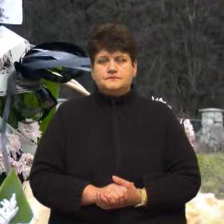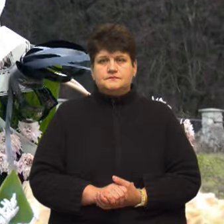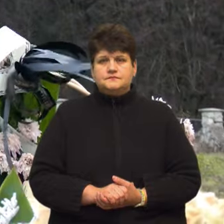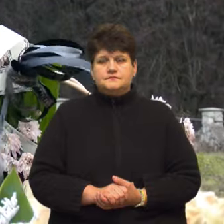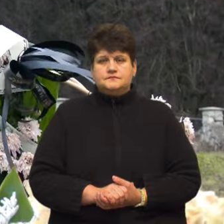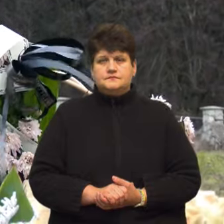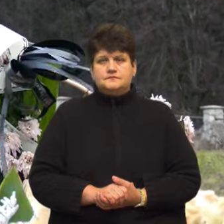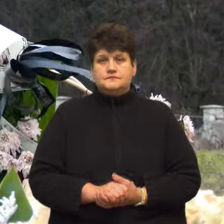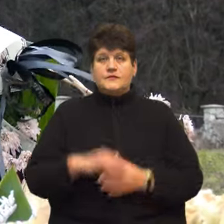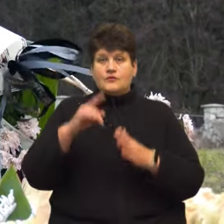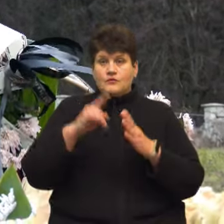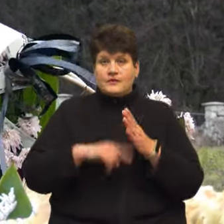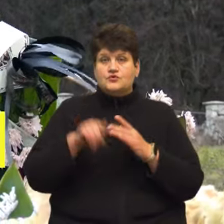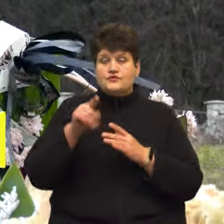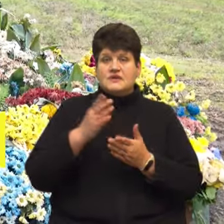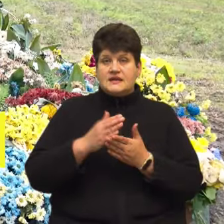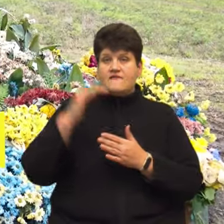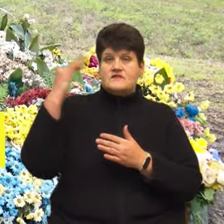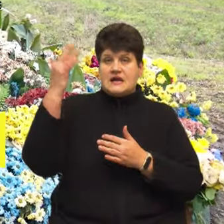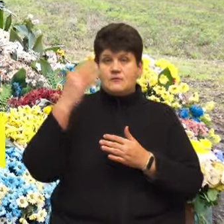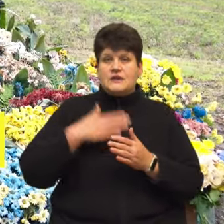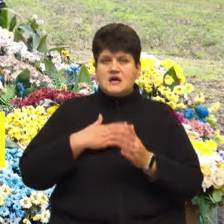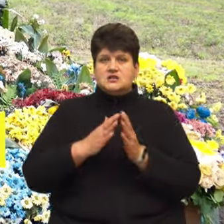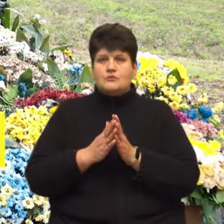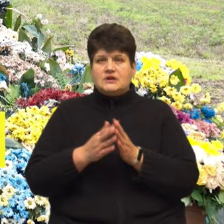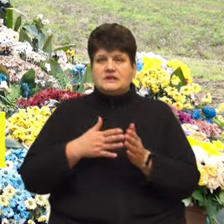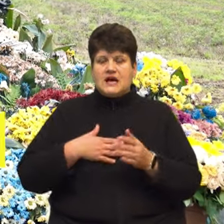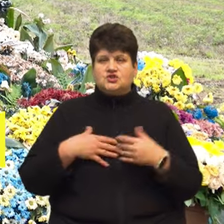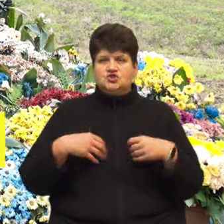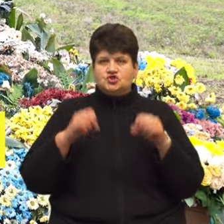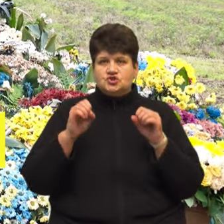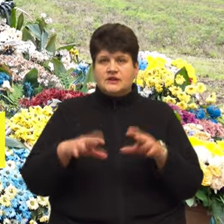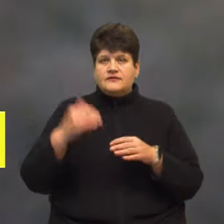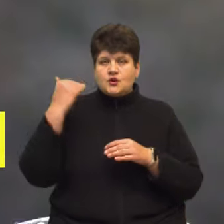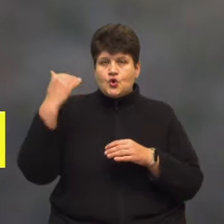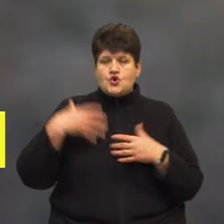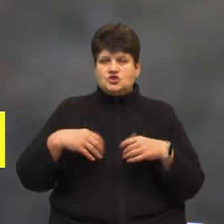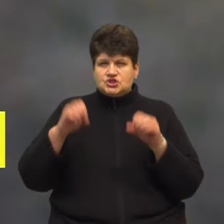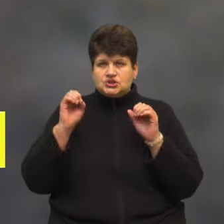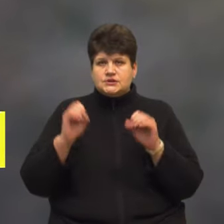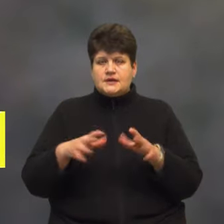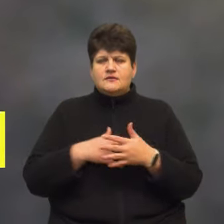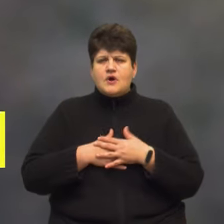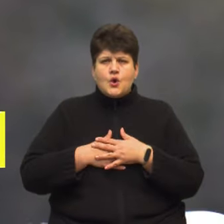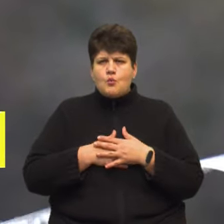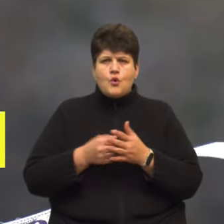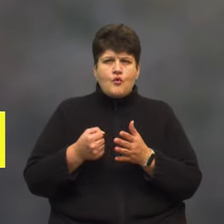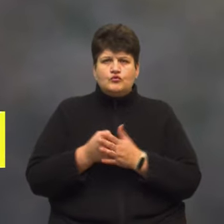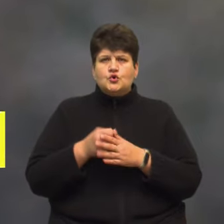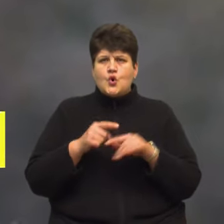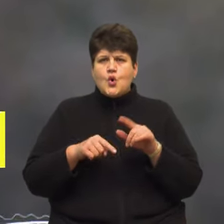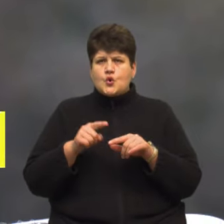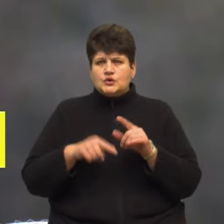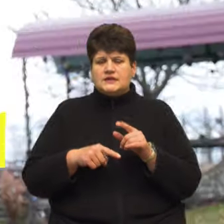Впевнений в тому, що він є в небі. Бо наша молитва, наша жертва, його жертва, любов до родини,